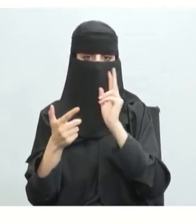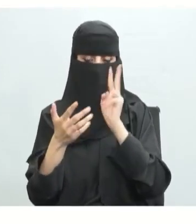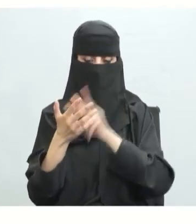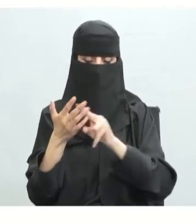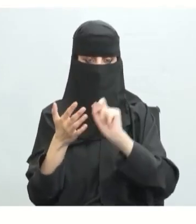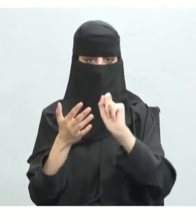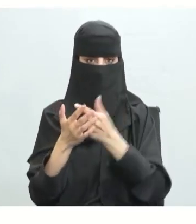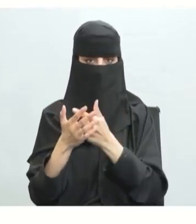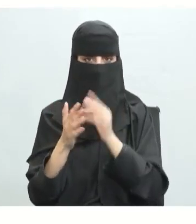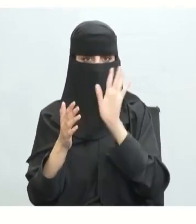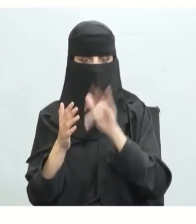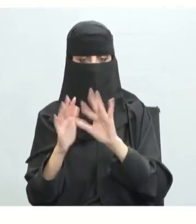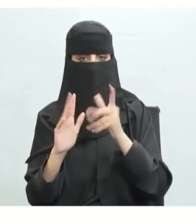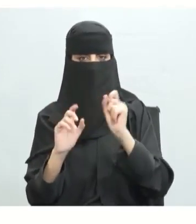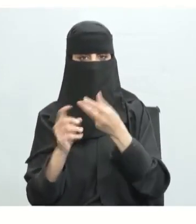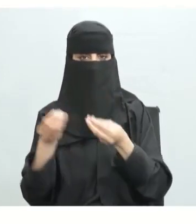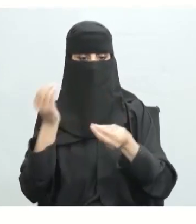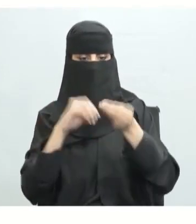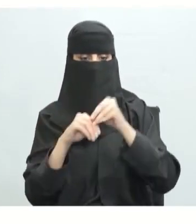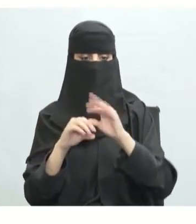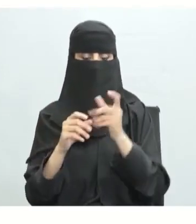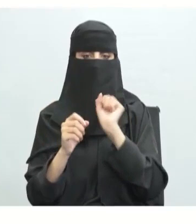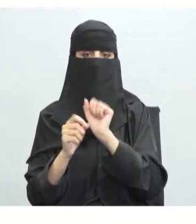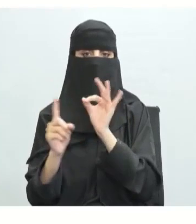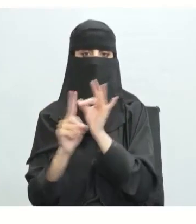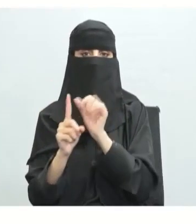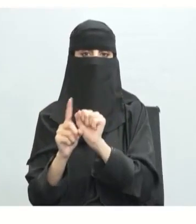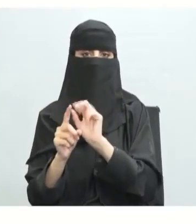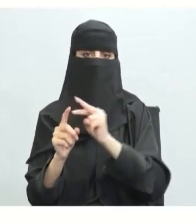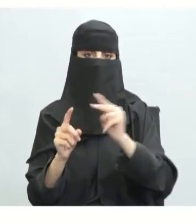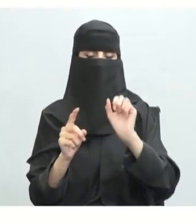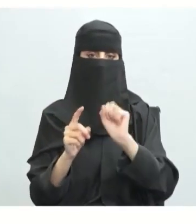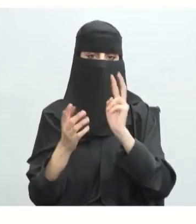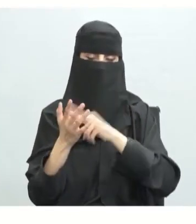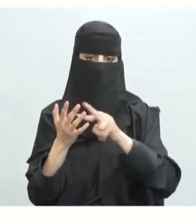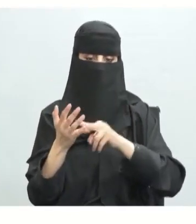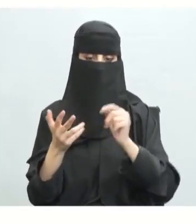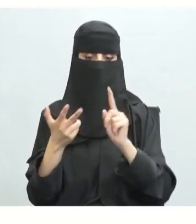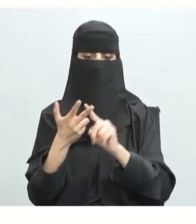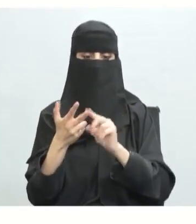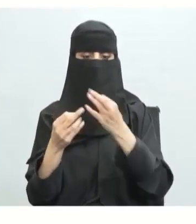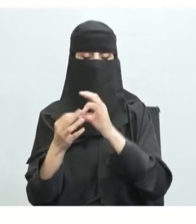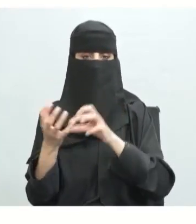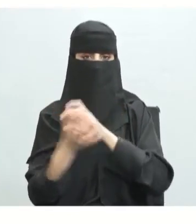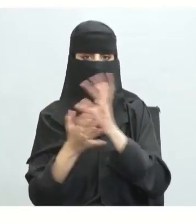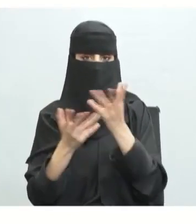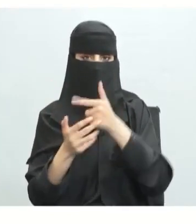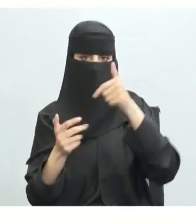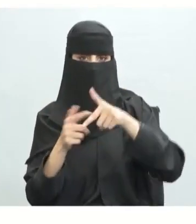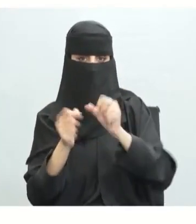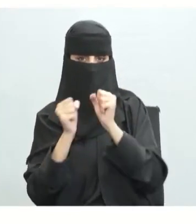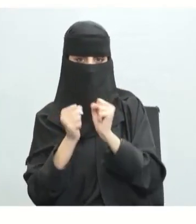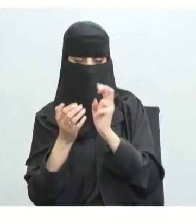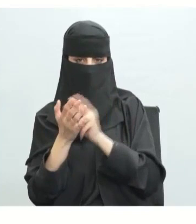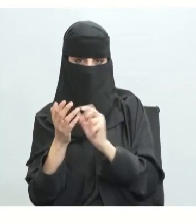مختلفة متأنية بطيئة سريعة فائقة السرعة وبحسب الهدف من القراءة ونوع المقرو أيضا أن تتخلص من المشكلات